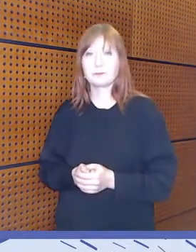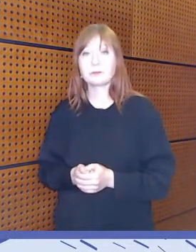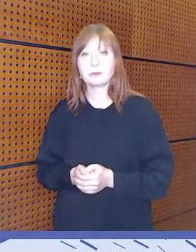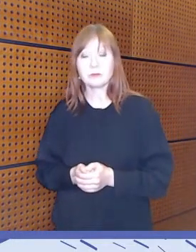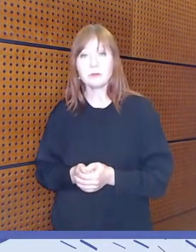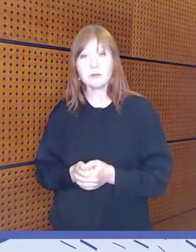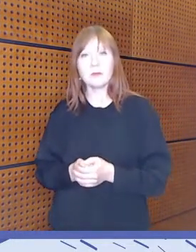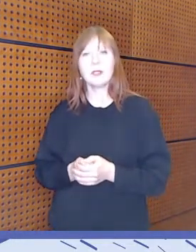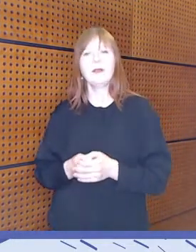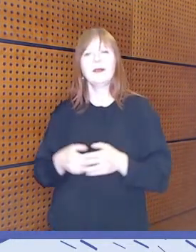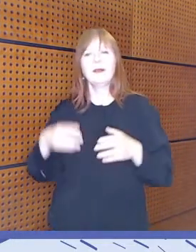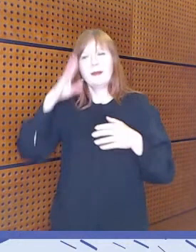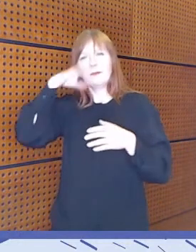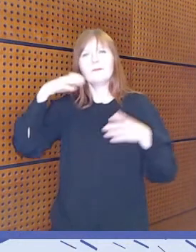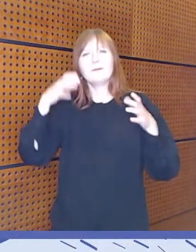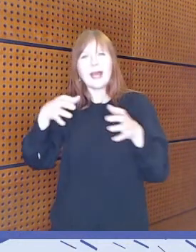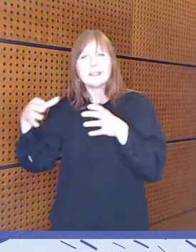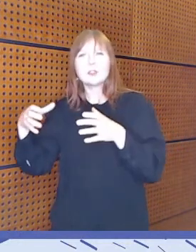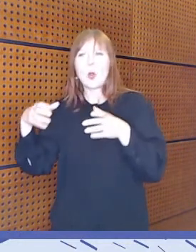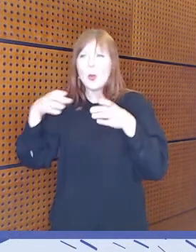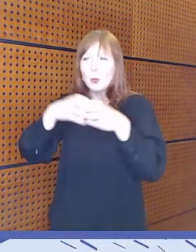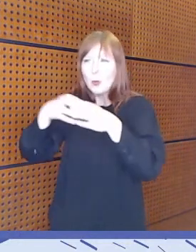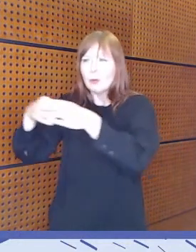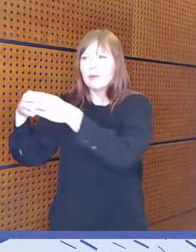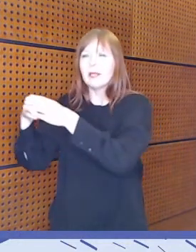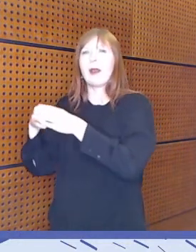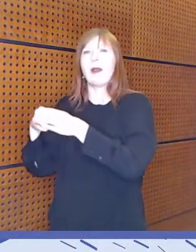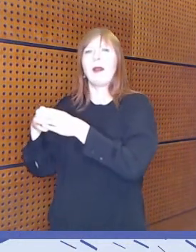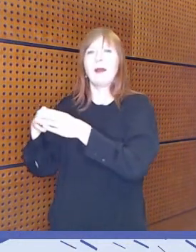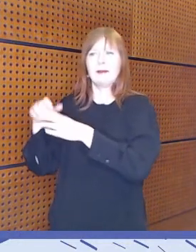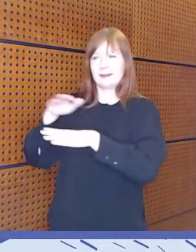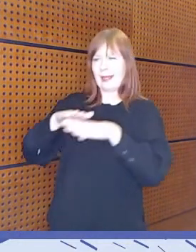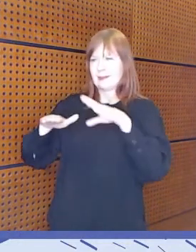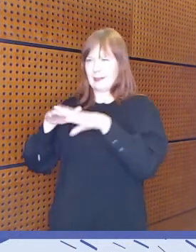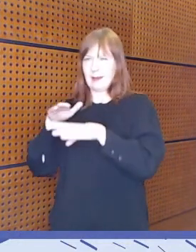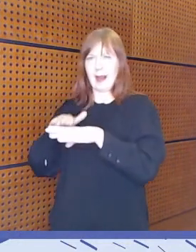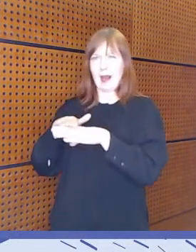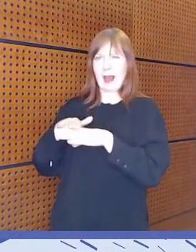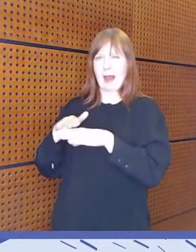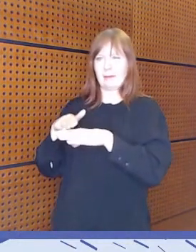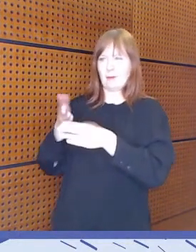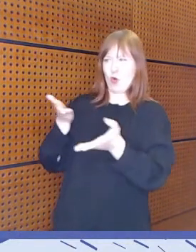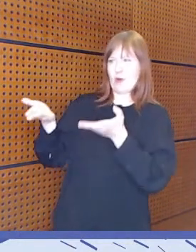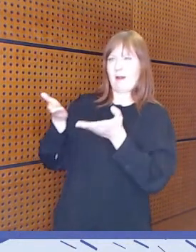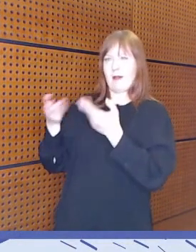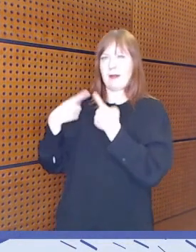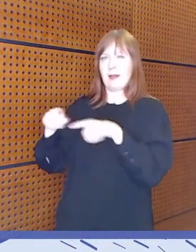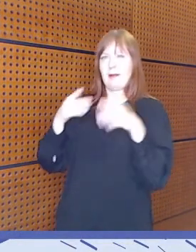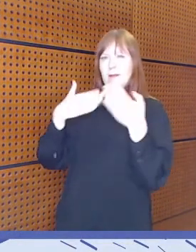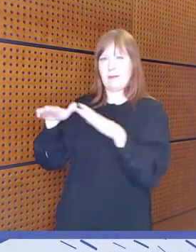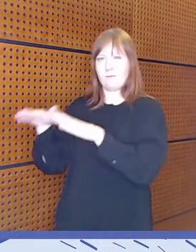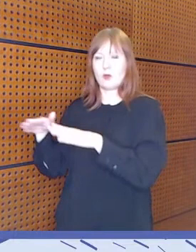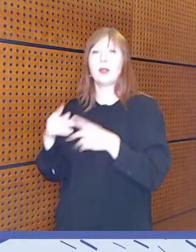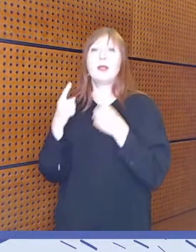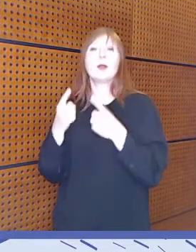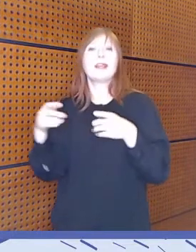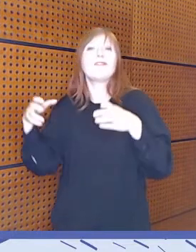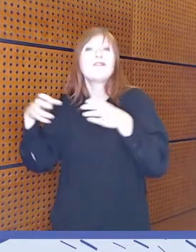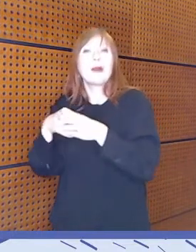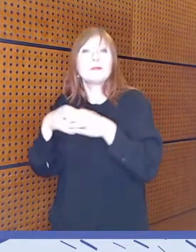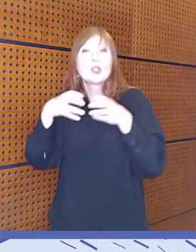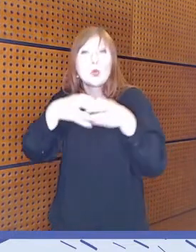Erilaisia väestöryhmiä myös käsitellään mediassa hyvin eri tavoin. Voi olla, että erityisvähemmistöryhmiä myös